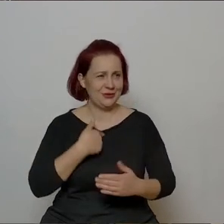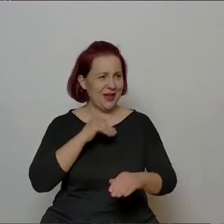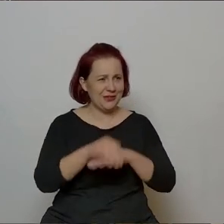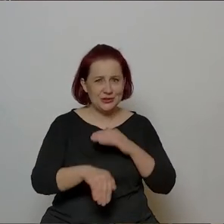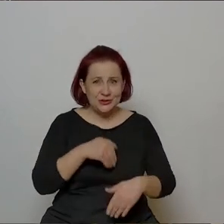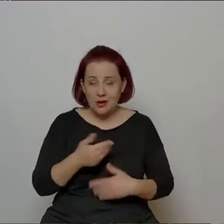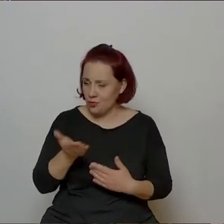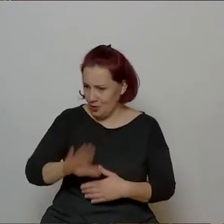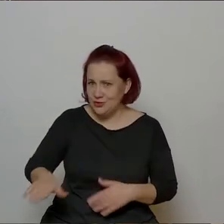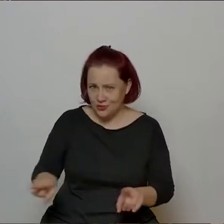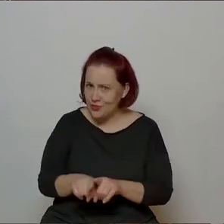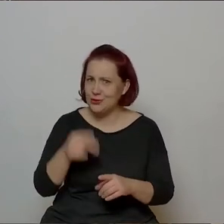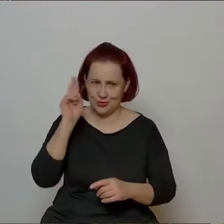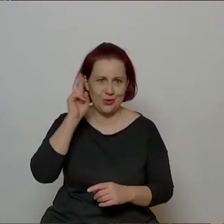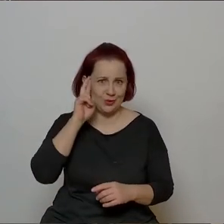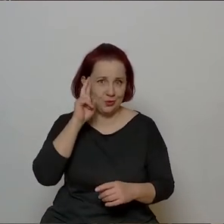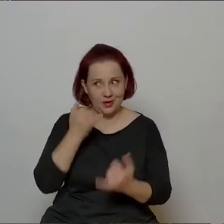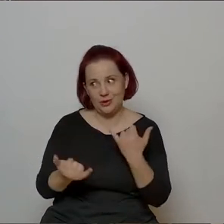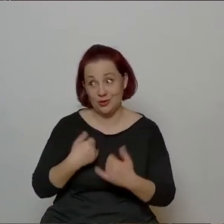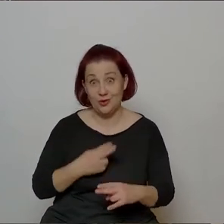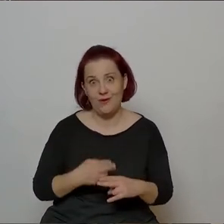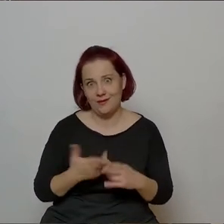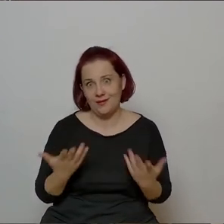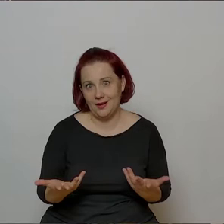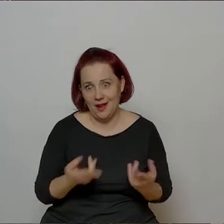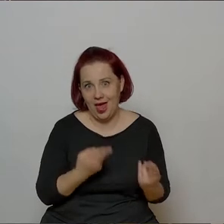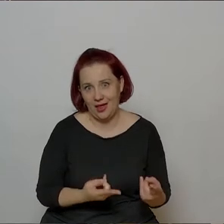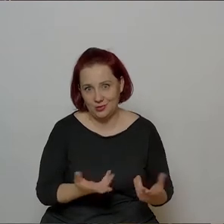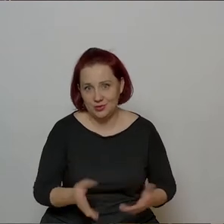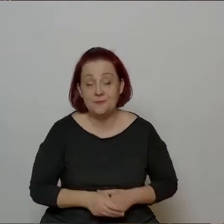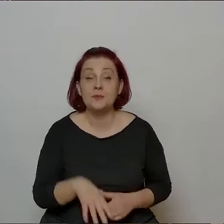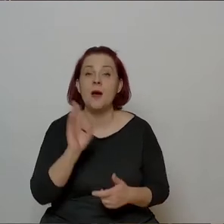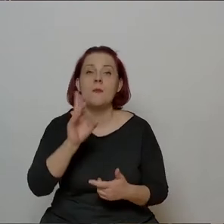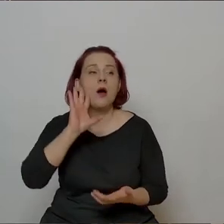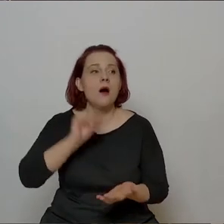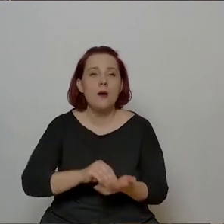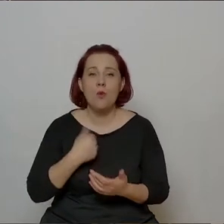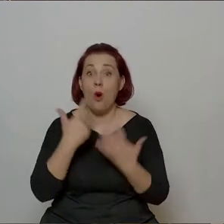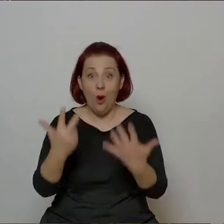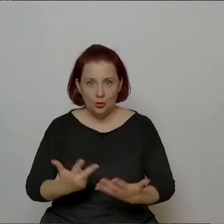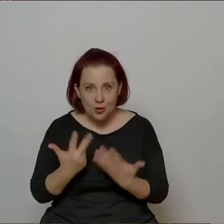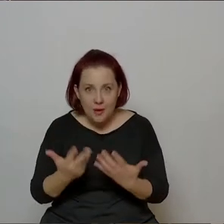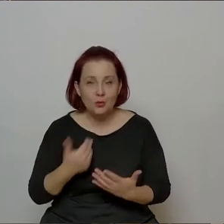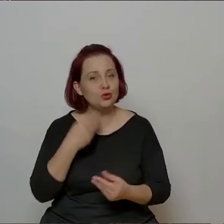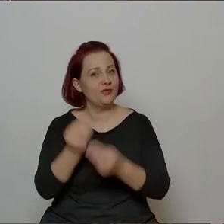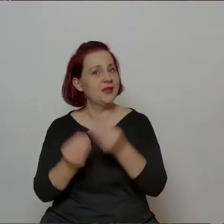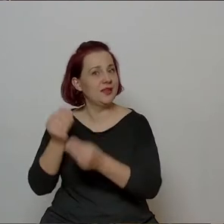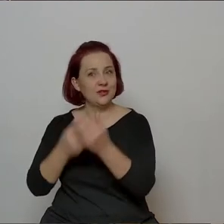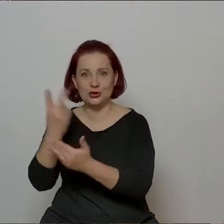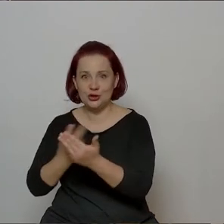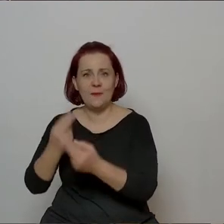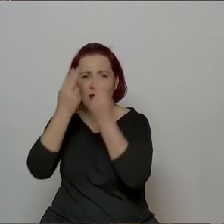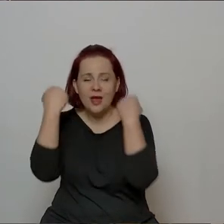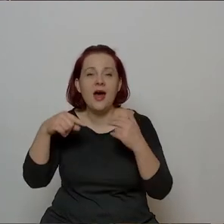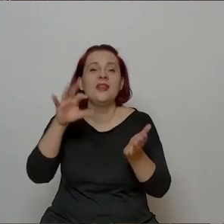Dziecko też to rozumie, zwłaszcza, że jest chore. Później, drugi raz jak miałam 8 lat, już zaczęłam więcej tego Norwida czytać, nawet